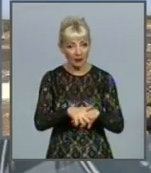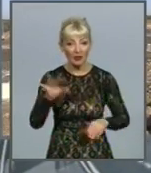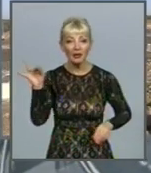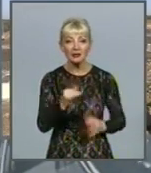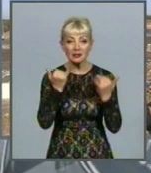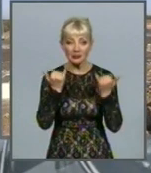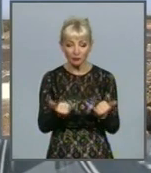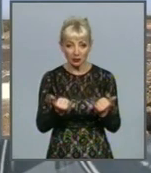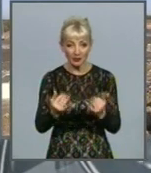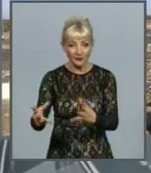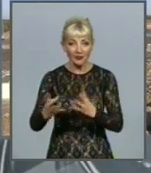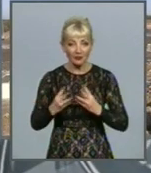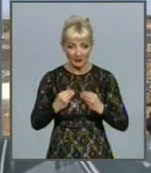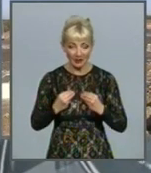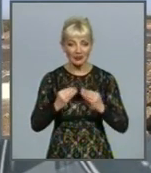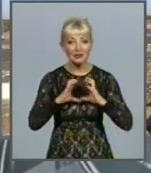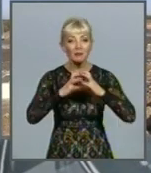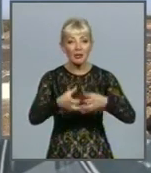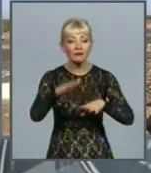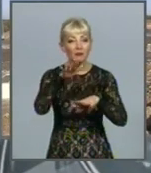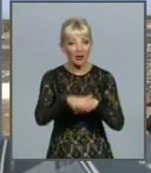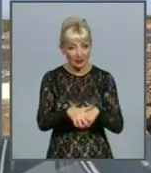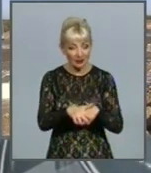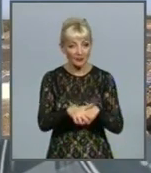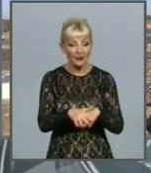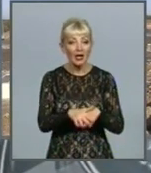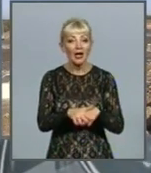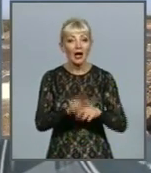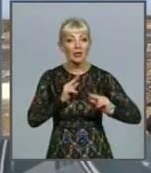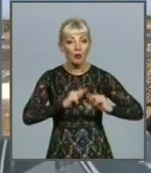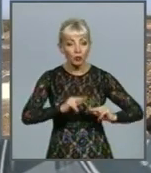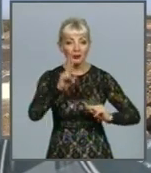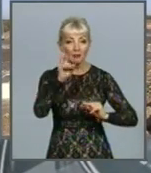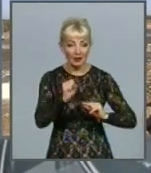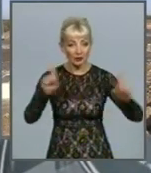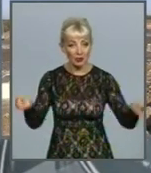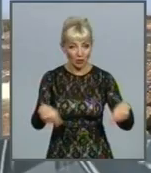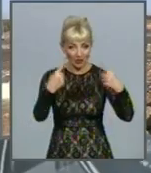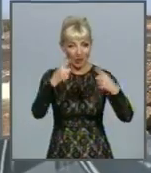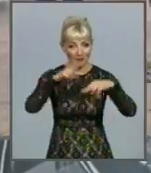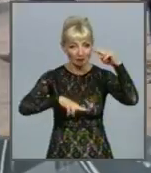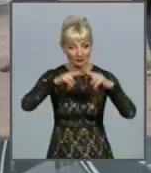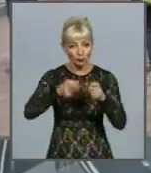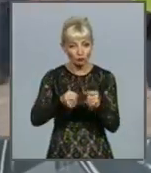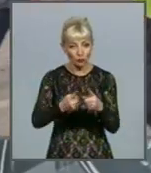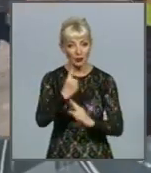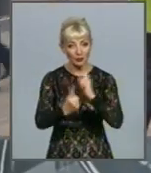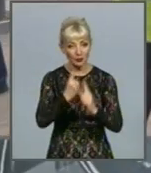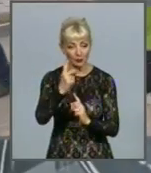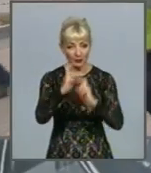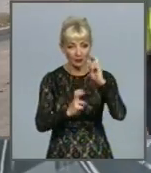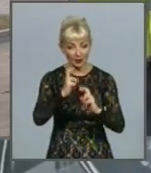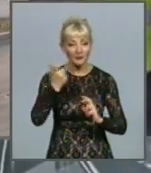ми зімаємо з Міровим банком працюємо над створенням мусоропереробувачого підприємства. Харківський